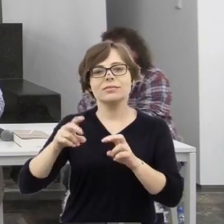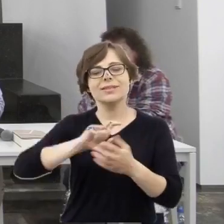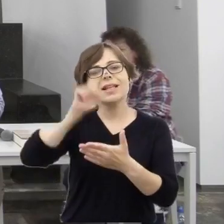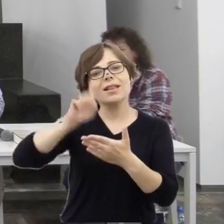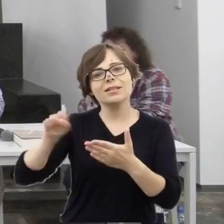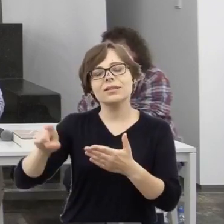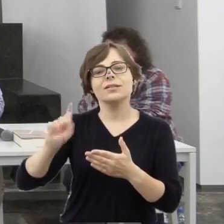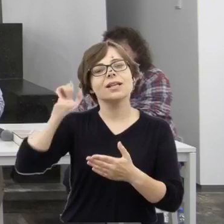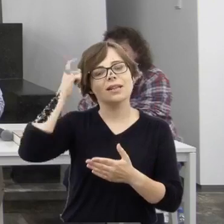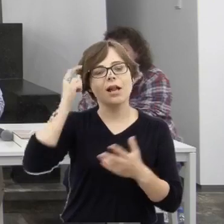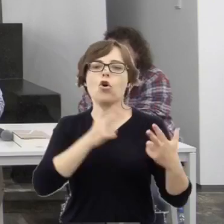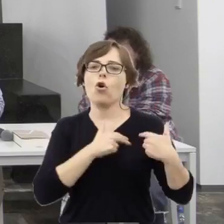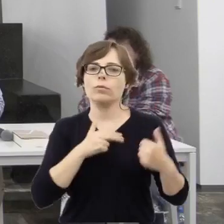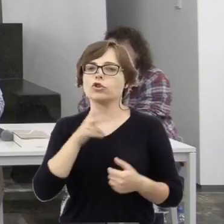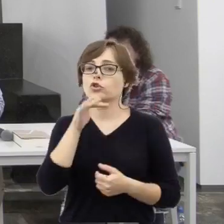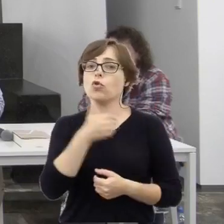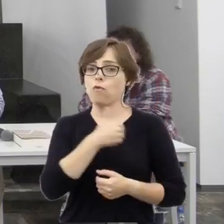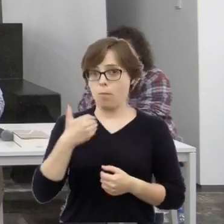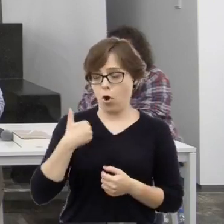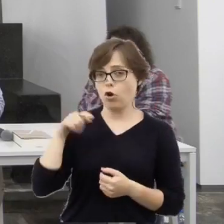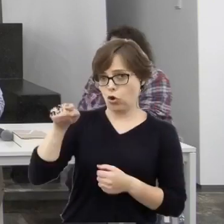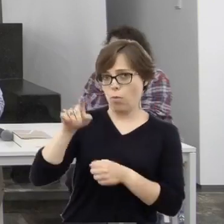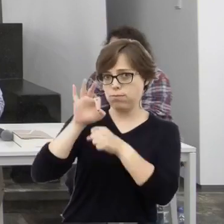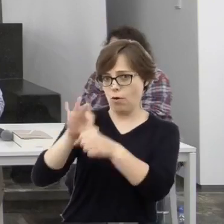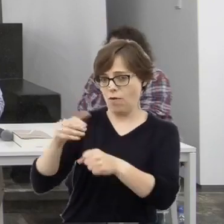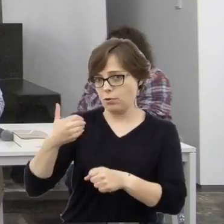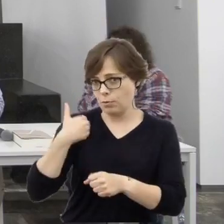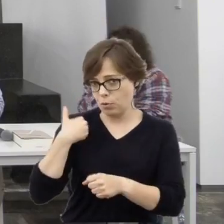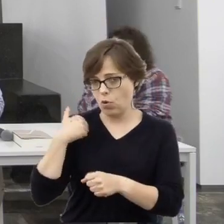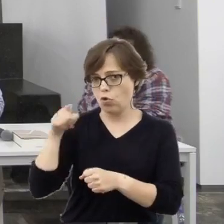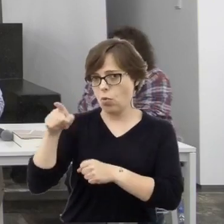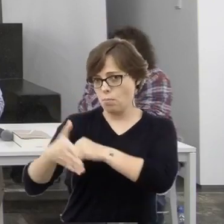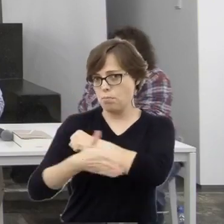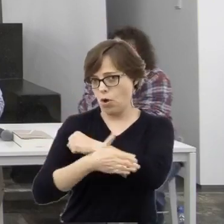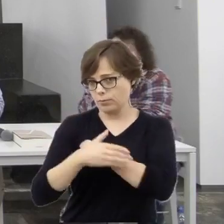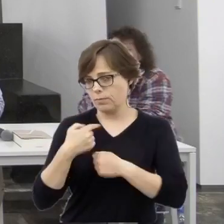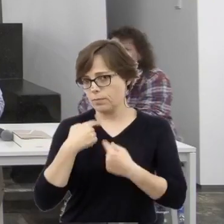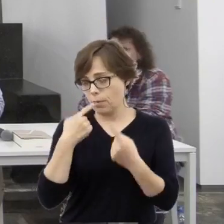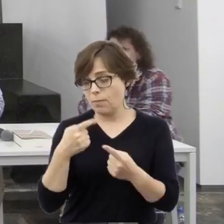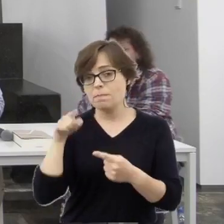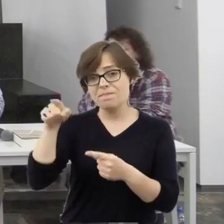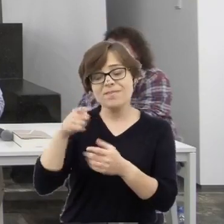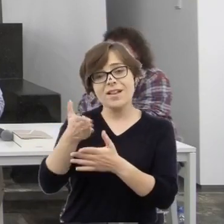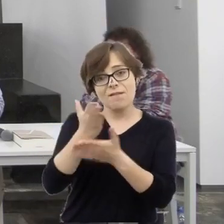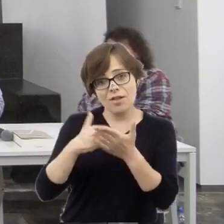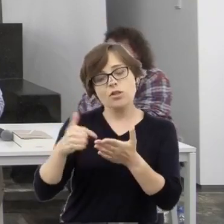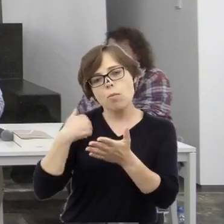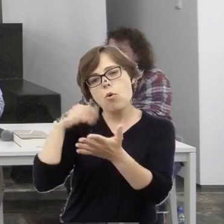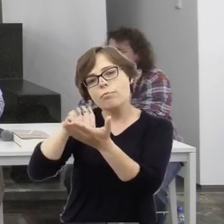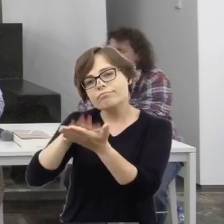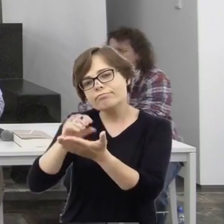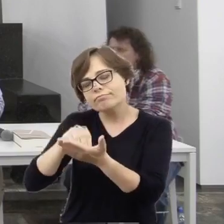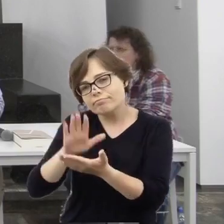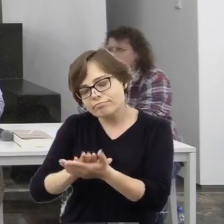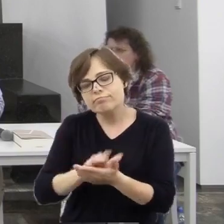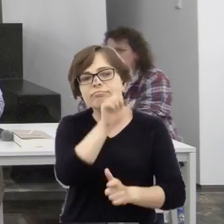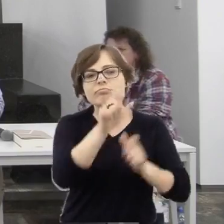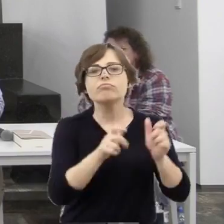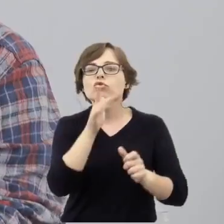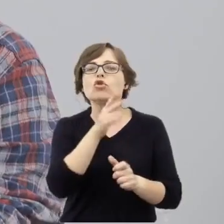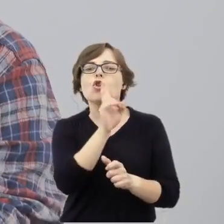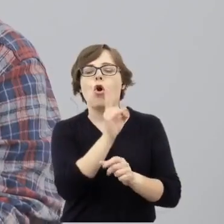Centralnego Komitetu Żydów w Polsce. Ten Wydział prowadził rejestrację ocalałych. To była rejestracja